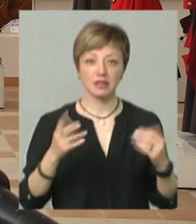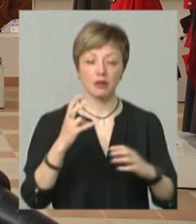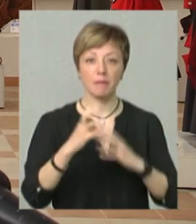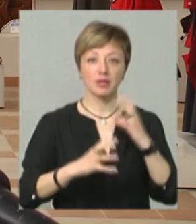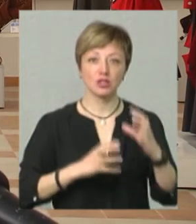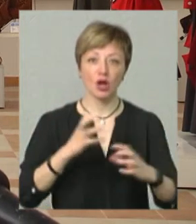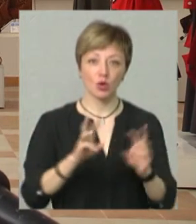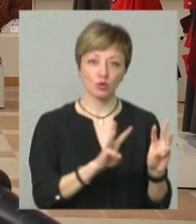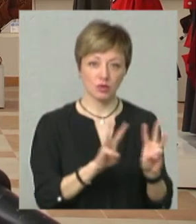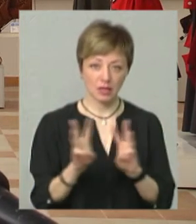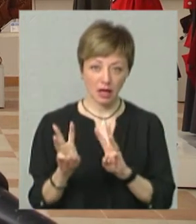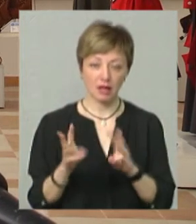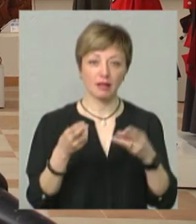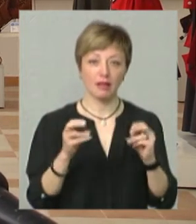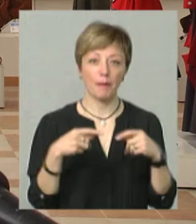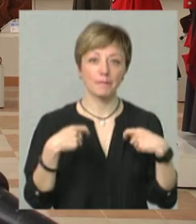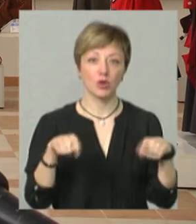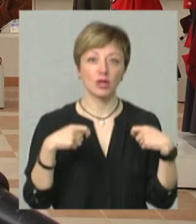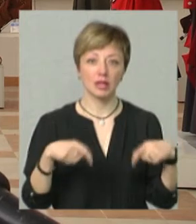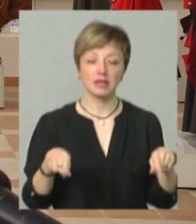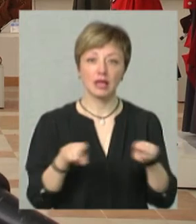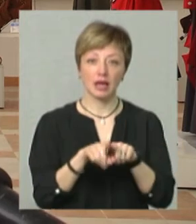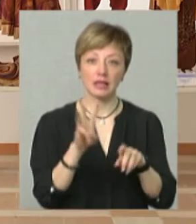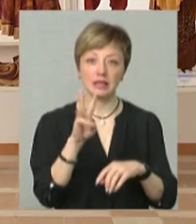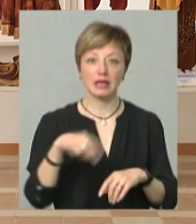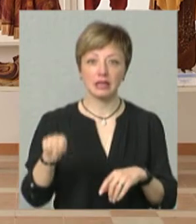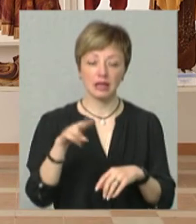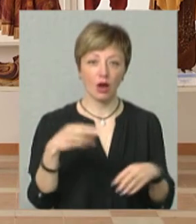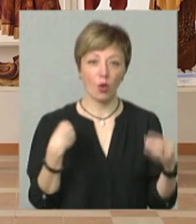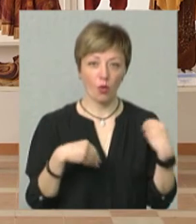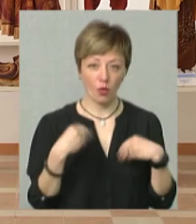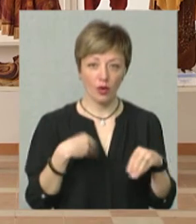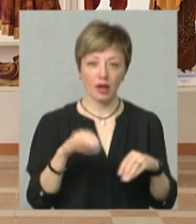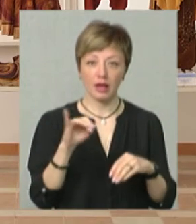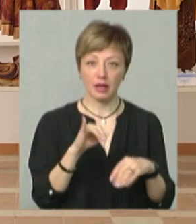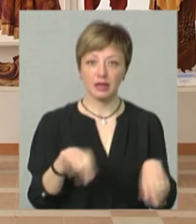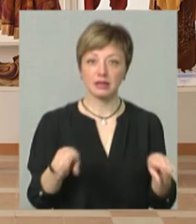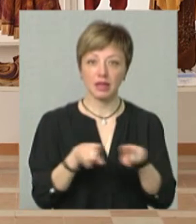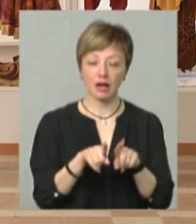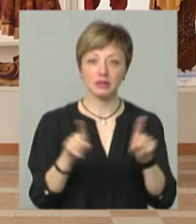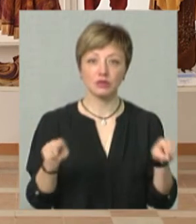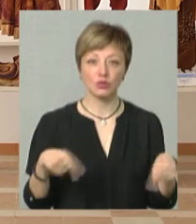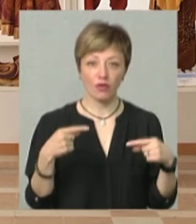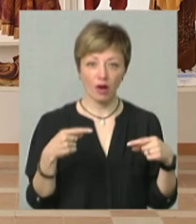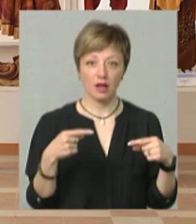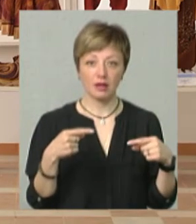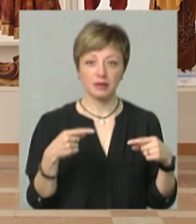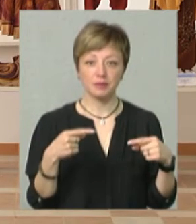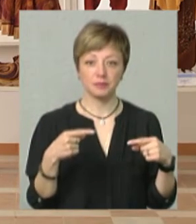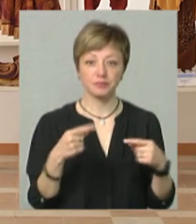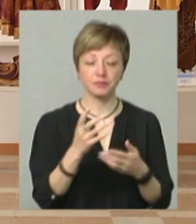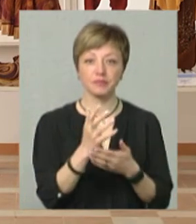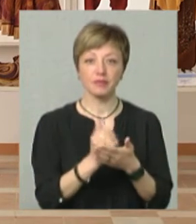міжнародному сайті, де продається такий 3D-одяг. І, так як його заснували цей